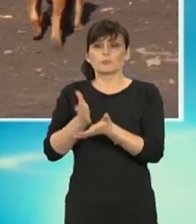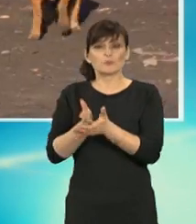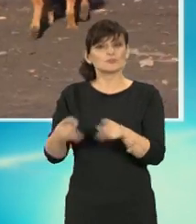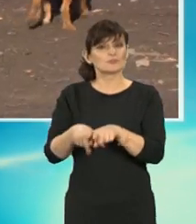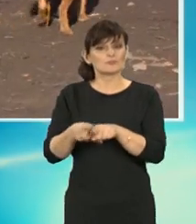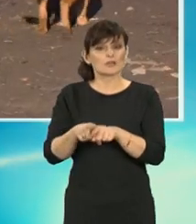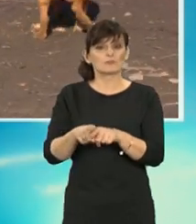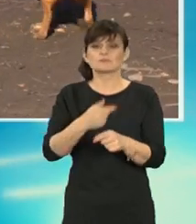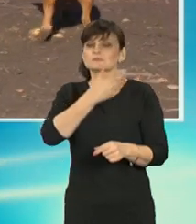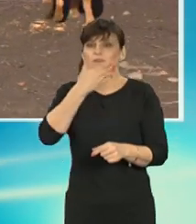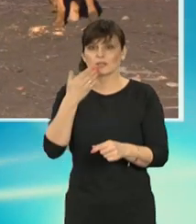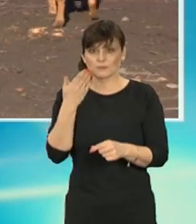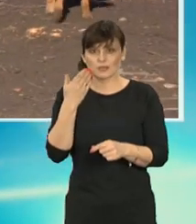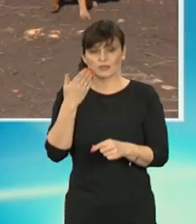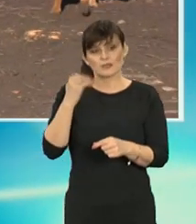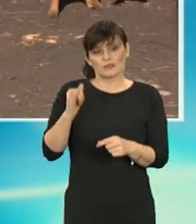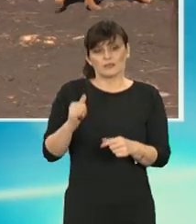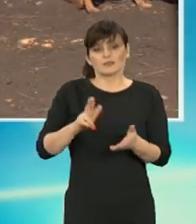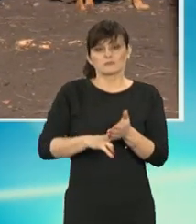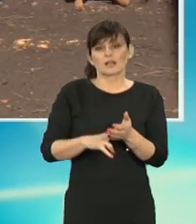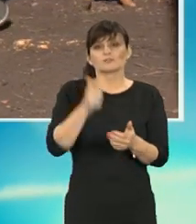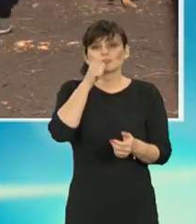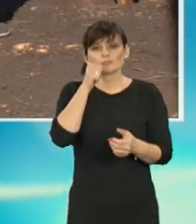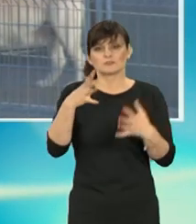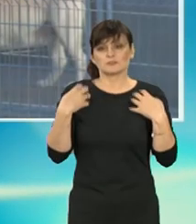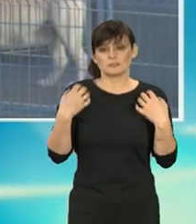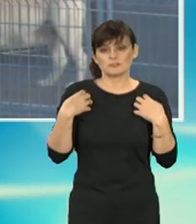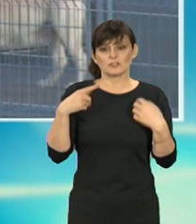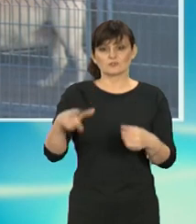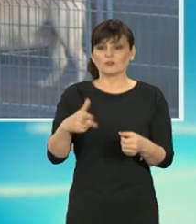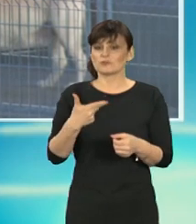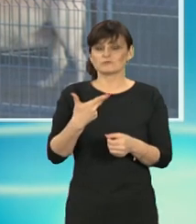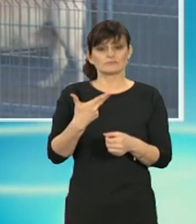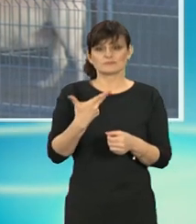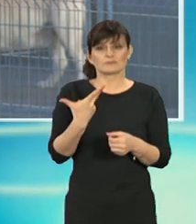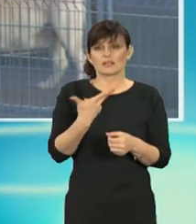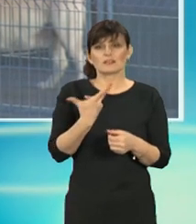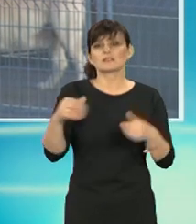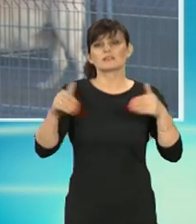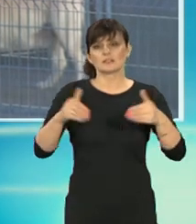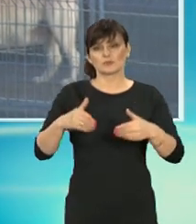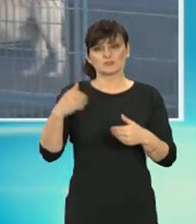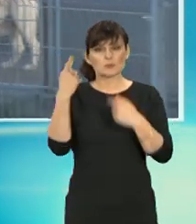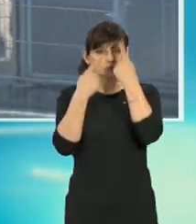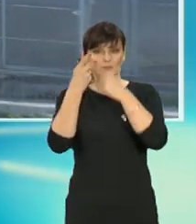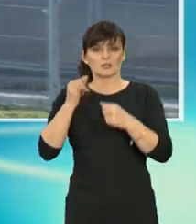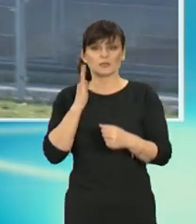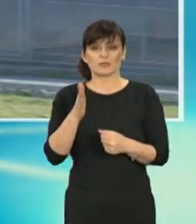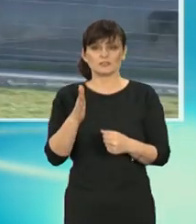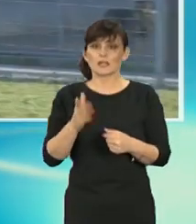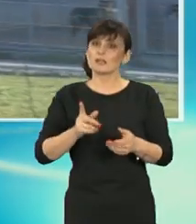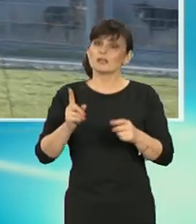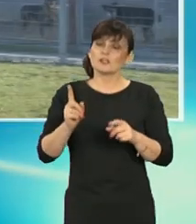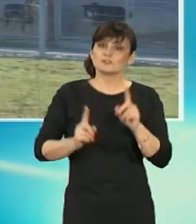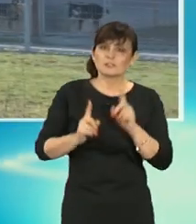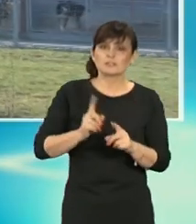się przeciągnęła w czasie. Także w praktyce to po prostu byłoby niewyobrażalne. Często tutaj